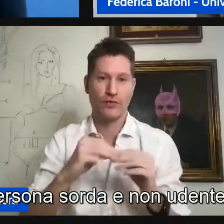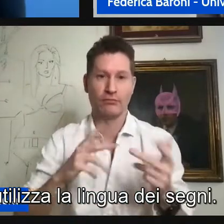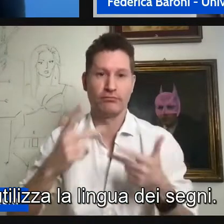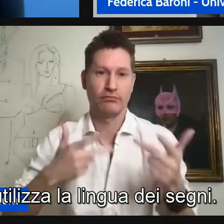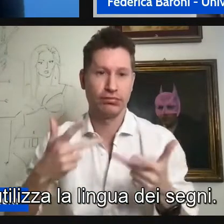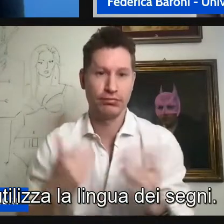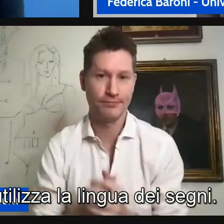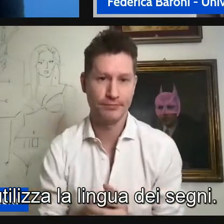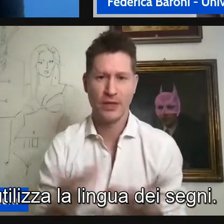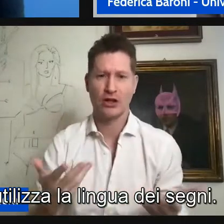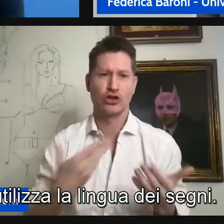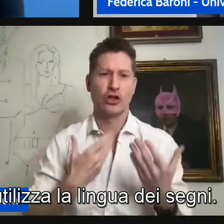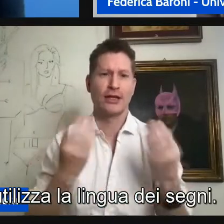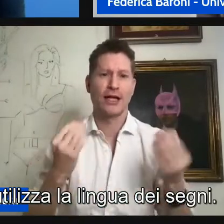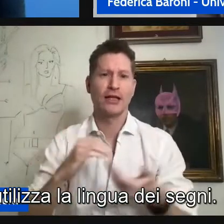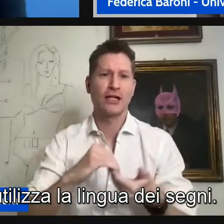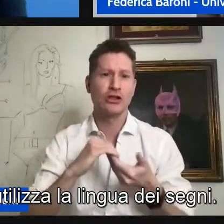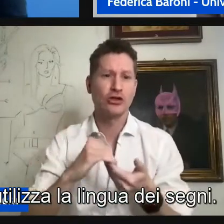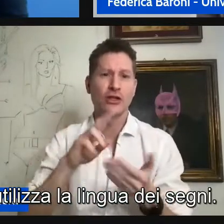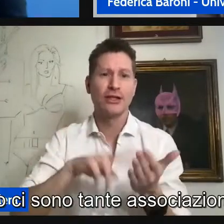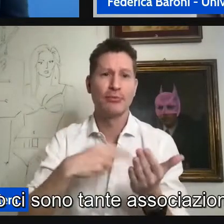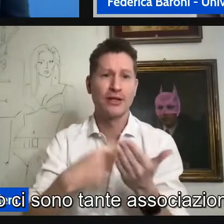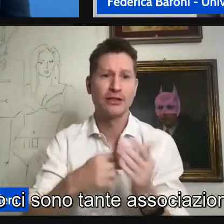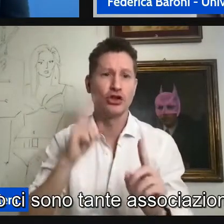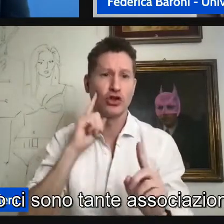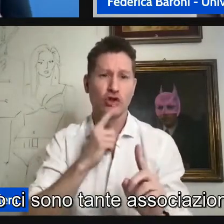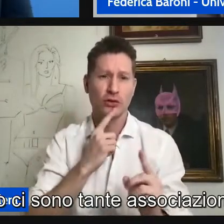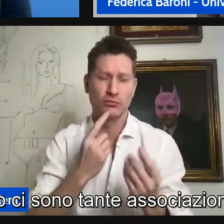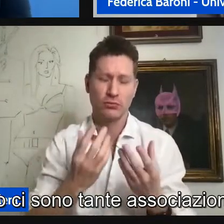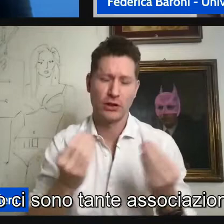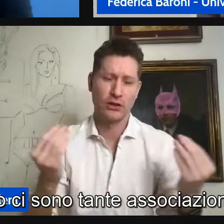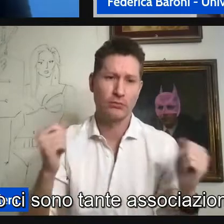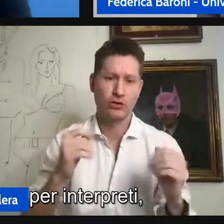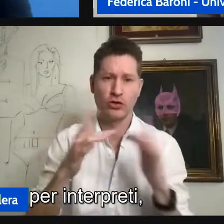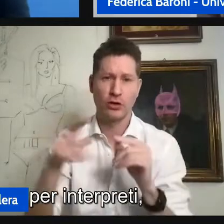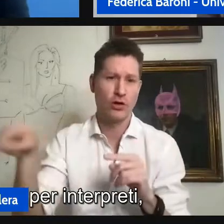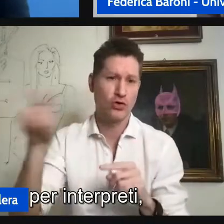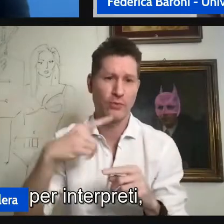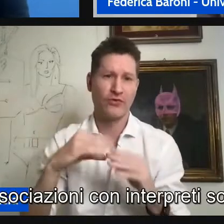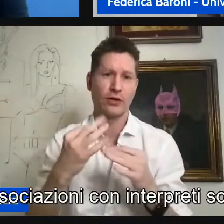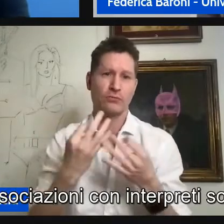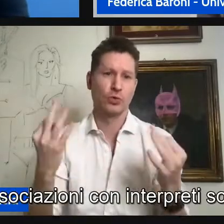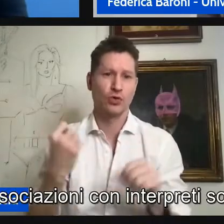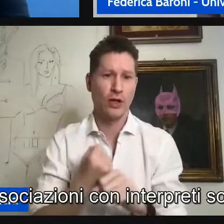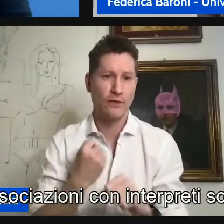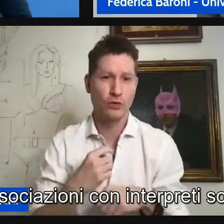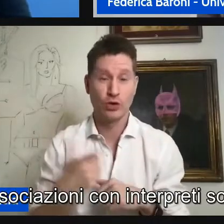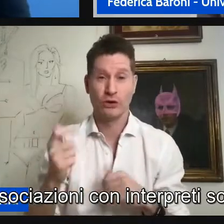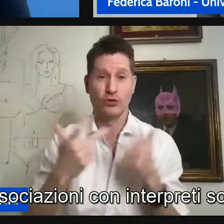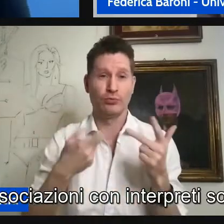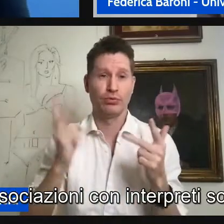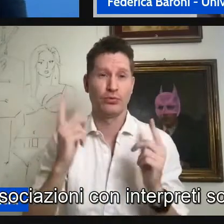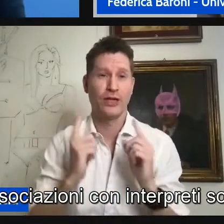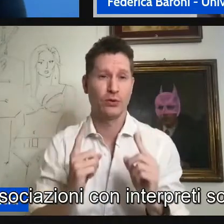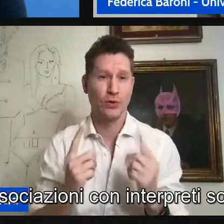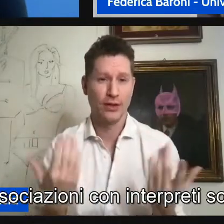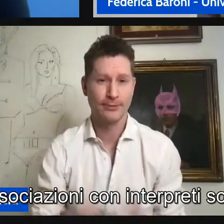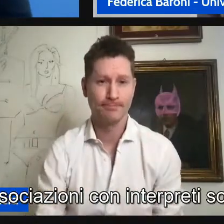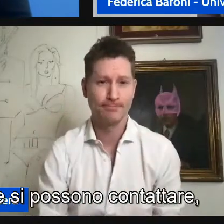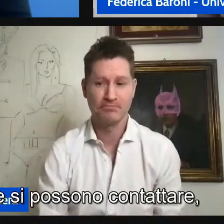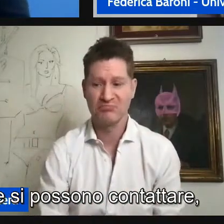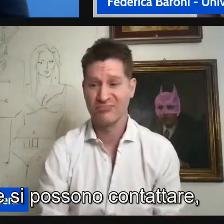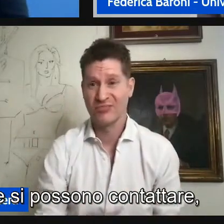non un udente che utilizza la lingua dei segni adesso ci sono tante associazioni per interpreti anche associazioni con interpreti